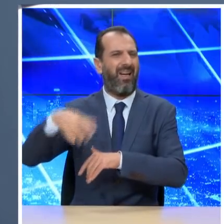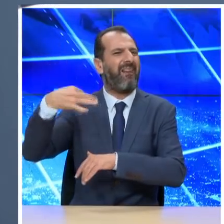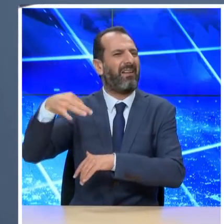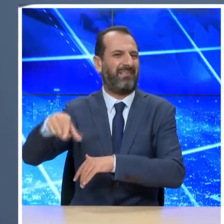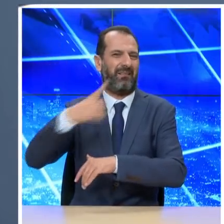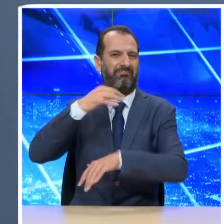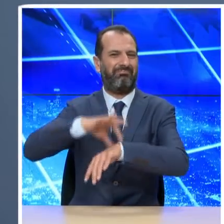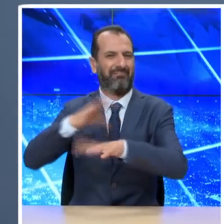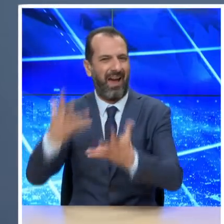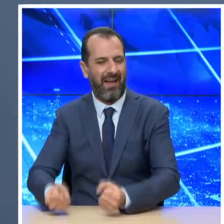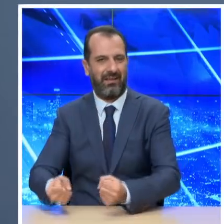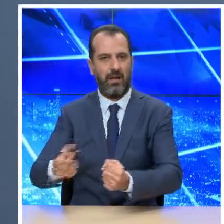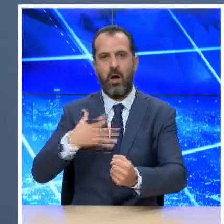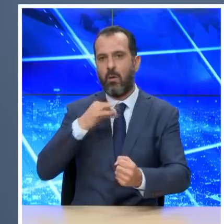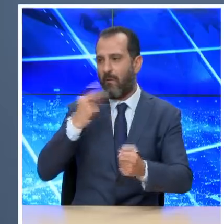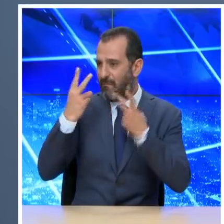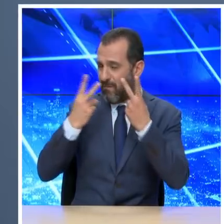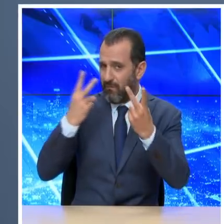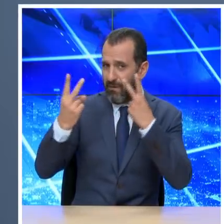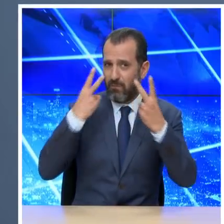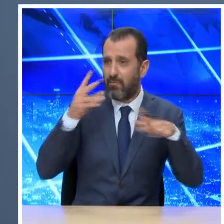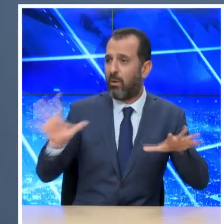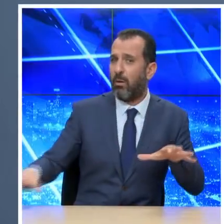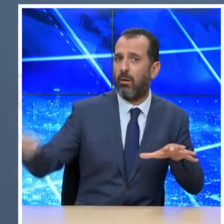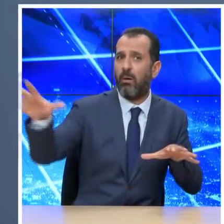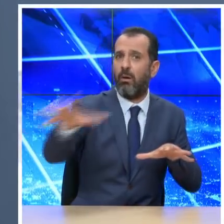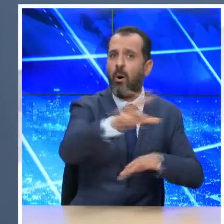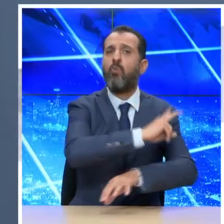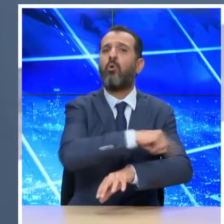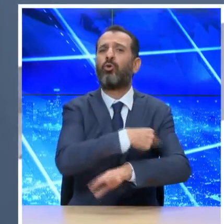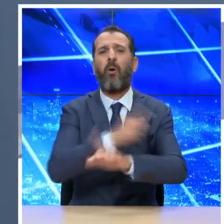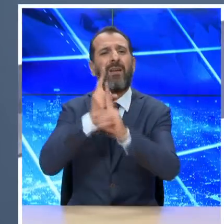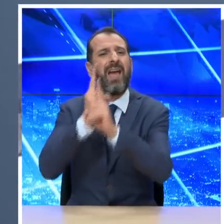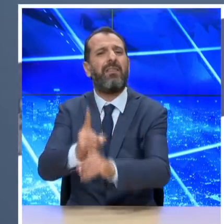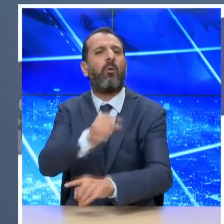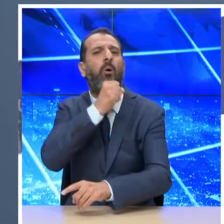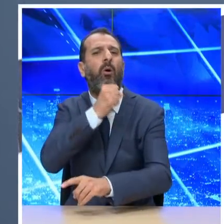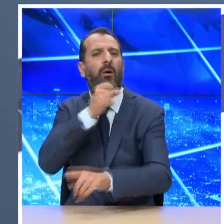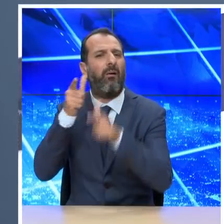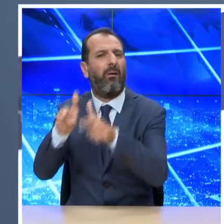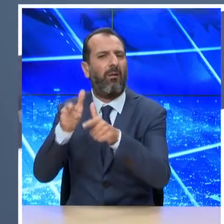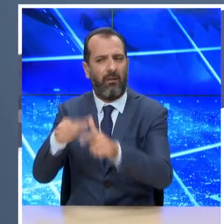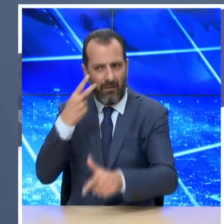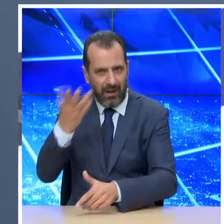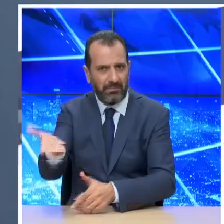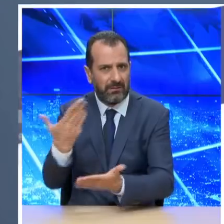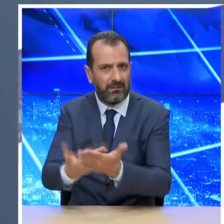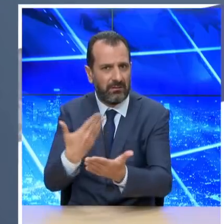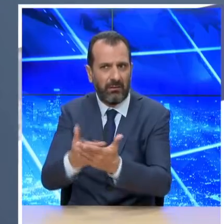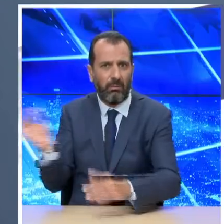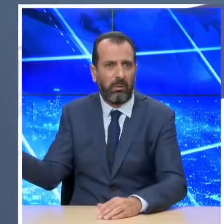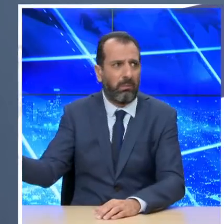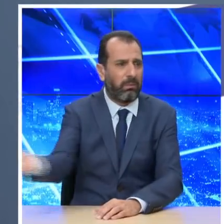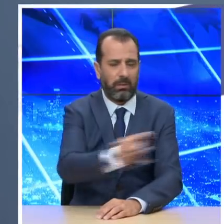Τα παραδείγματα στις μονάδες φροντίδας ηλικιωμένων δείχνουν γιατί απαιτείται να επιδεικνύουμε διπλή προσοχή. Η έλεγχη είναι συχνή. Στη